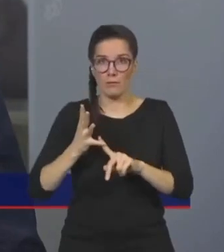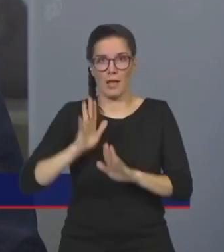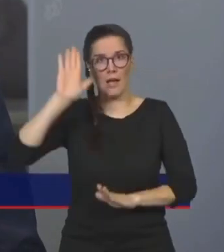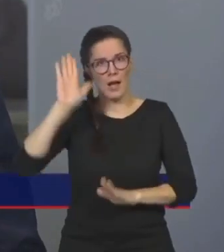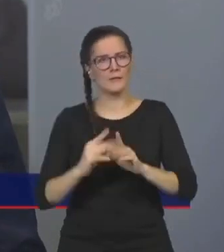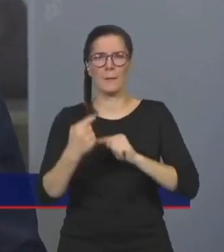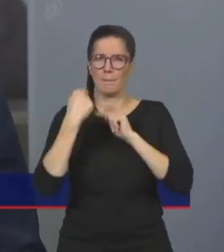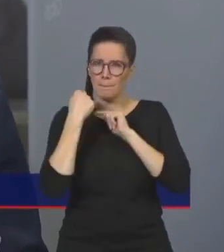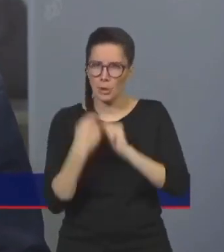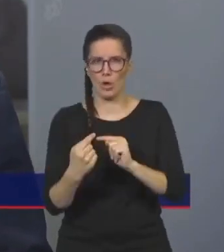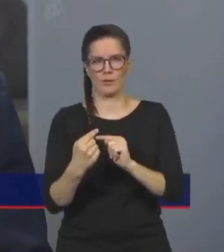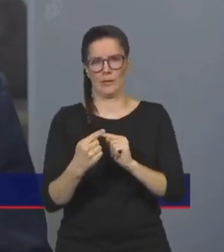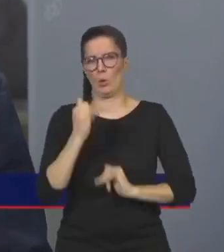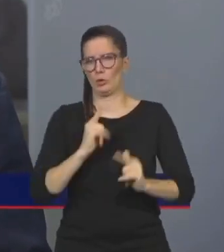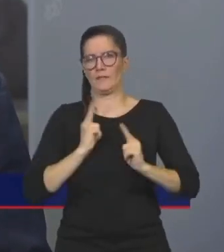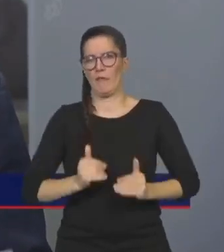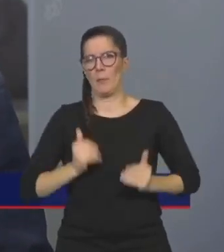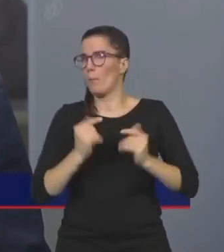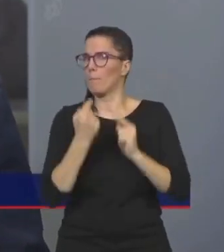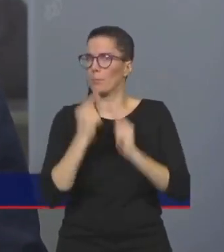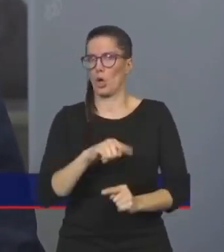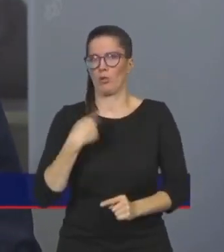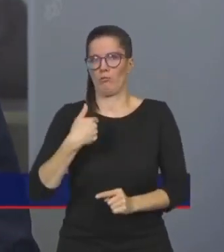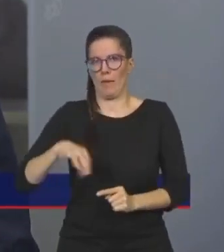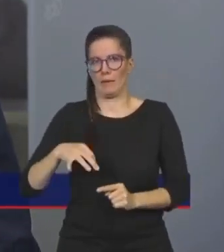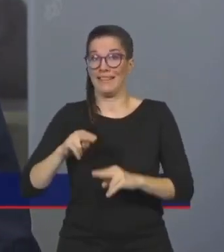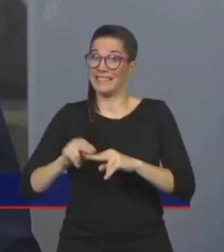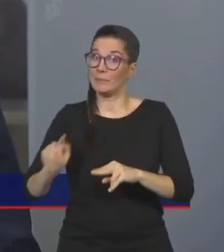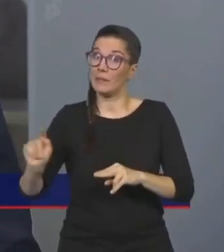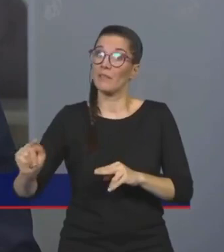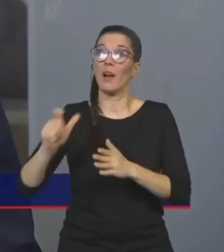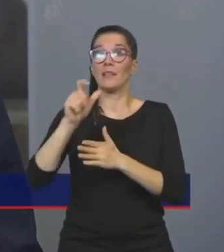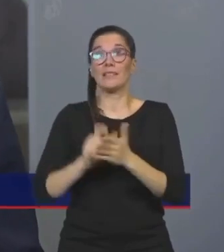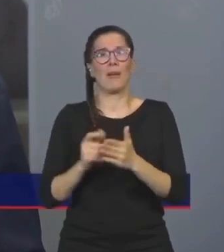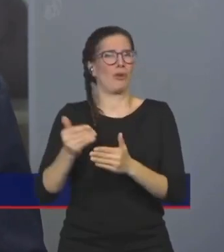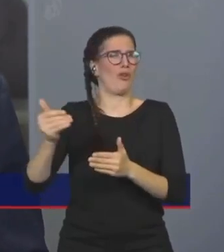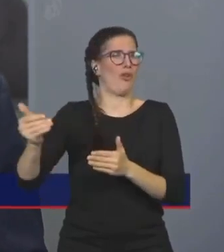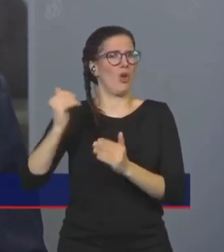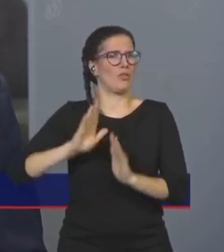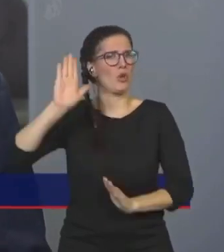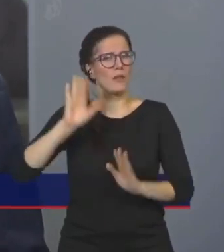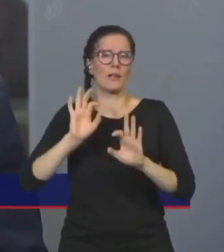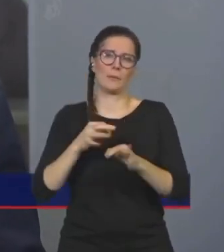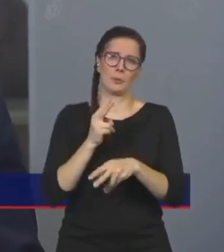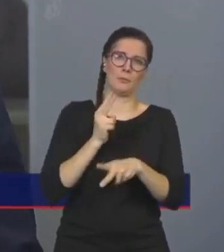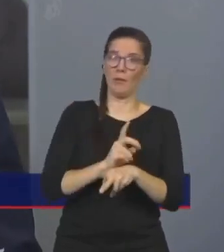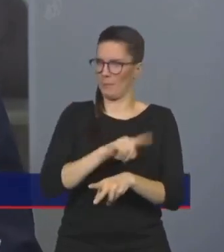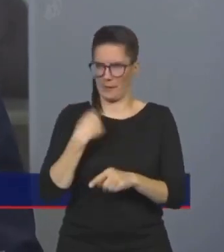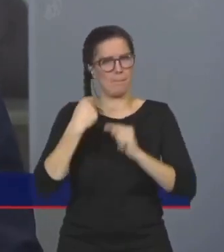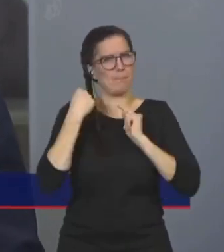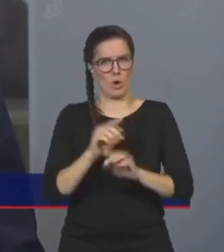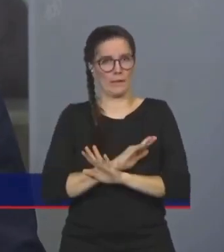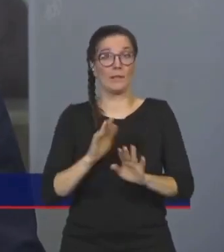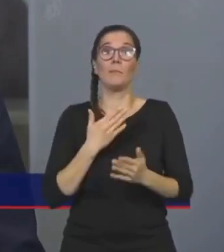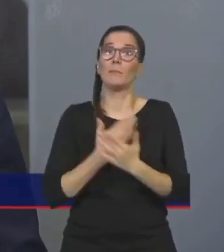proti, aktivně proti prodlužování nouzového stavu, zatímco ostatní se na předposledním hlasování minimálně zdrželi. Takže my samozřejmě